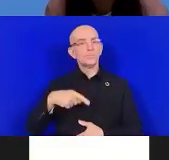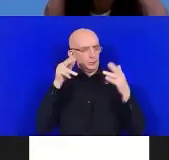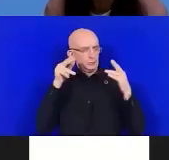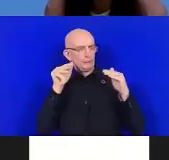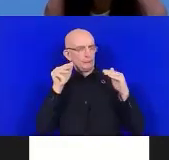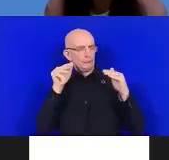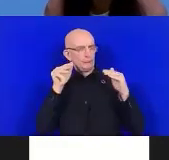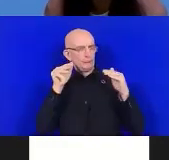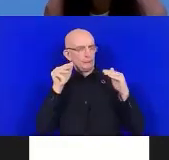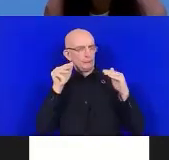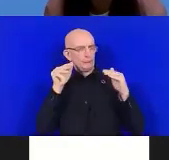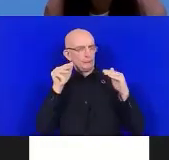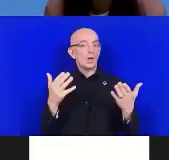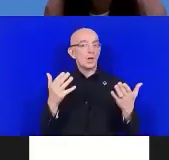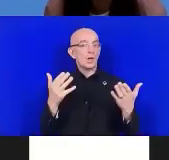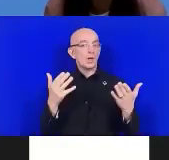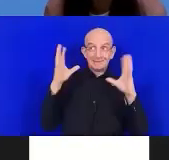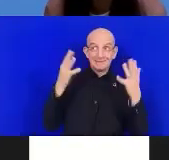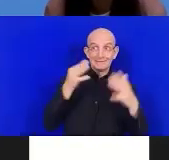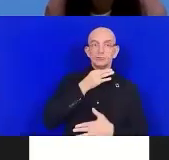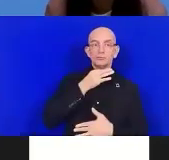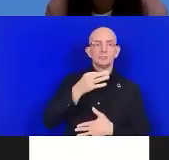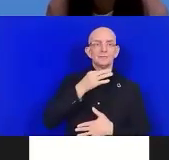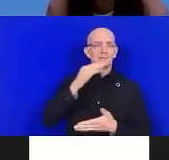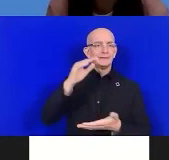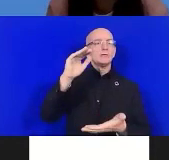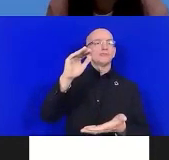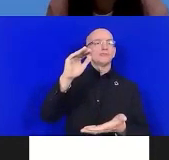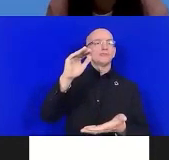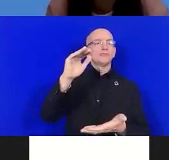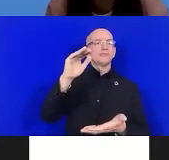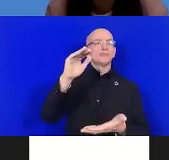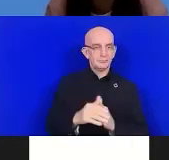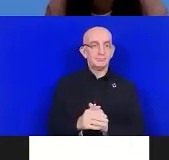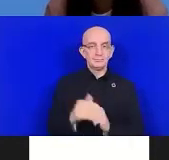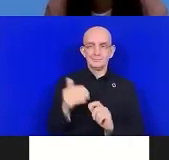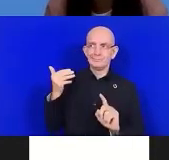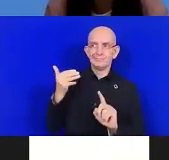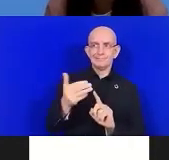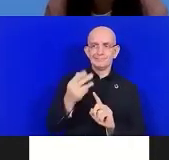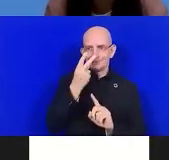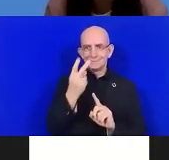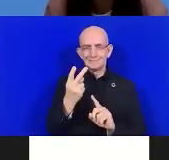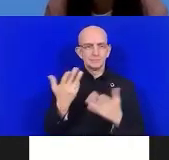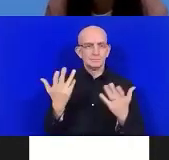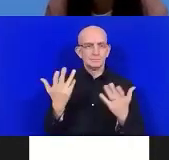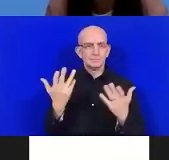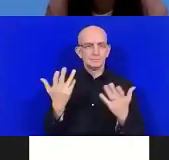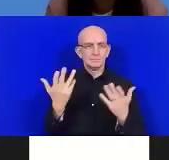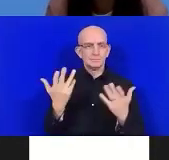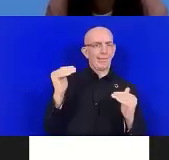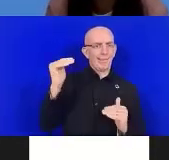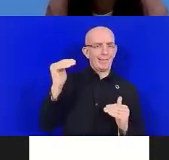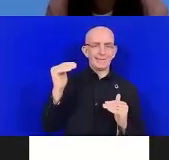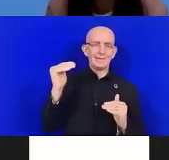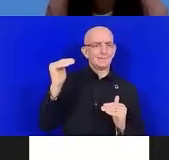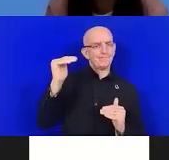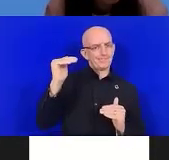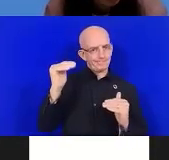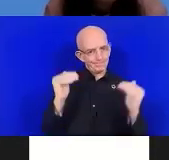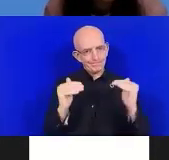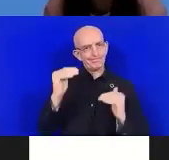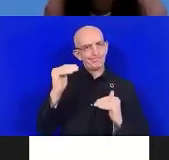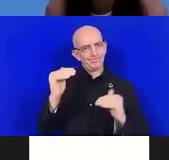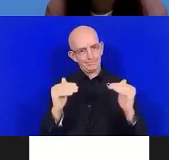catastrophes. Et essayons également de repenser comment est-ce que nous avons élaboré nos stratégies en matière de